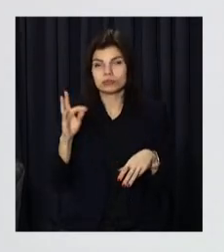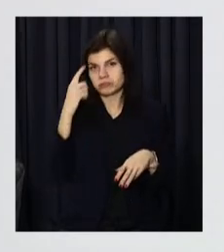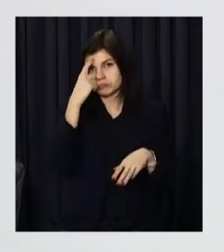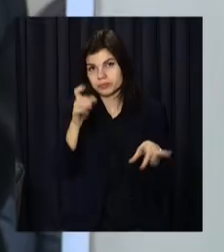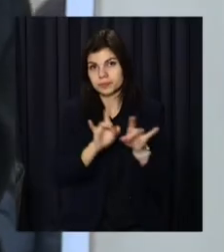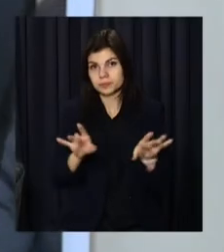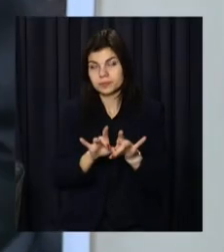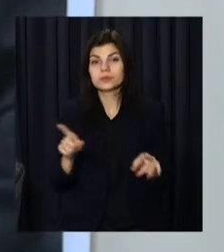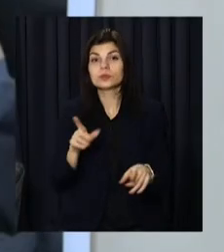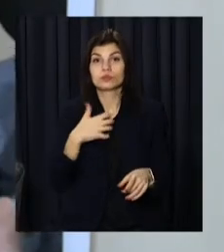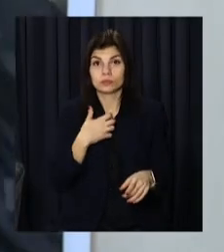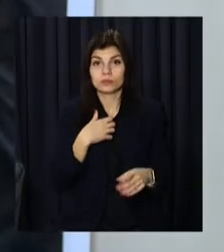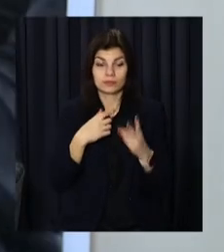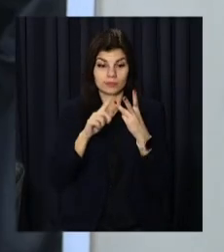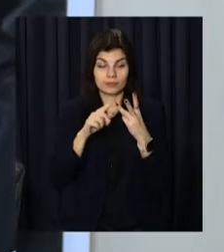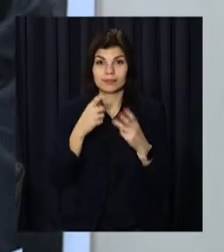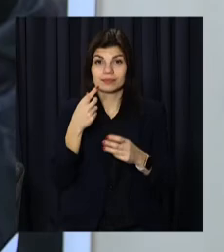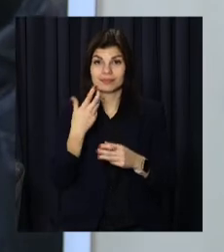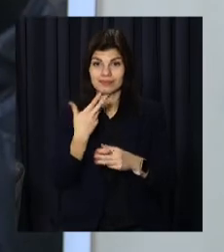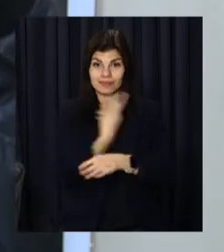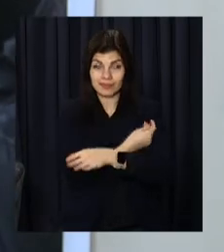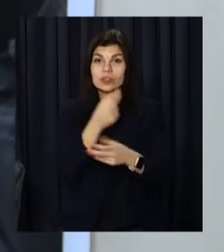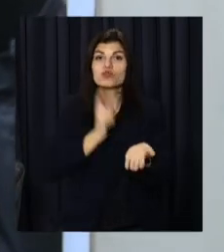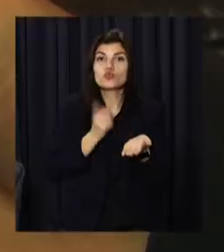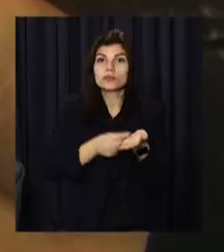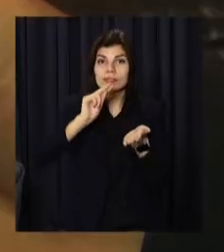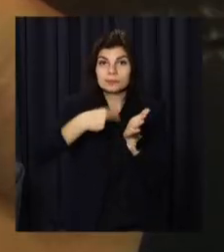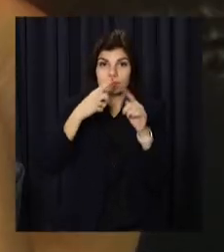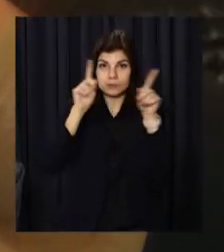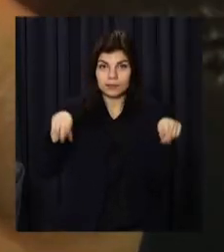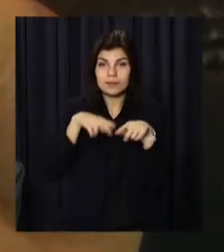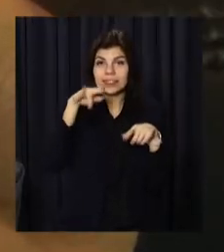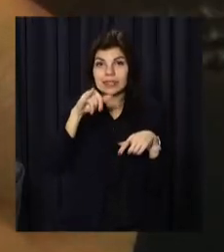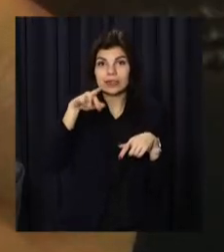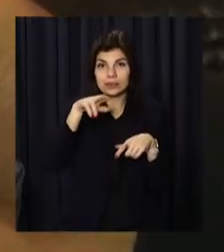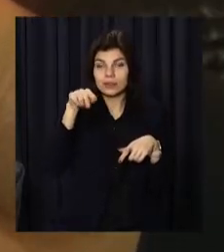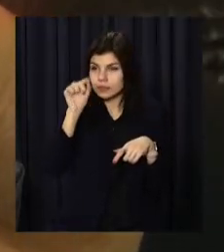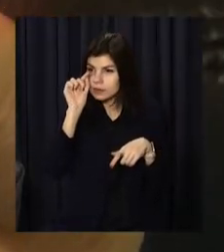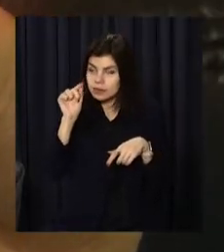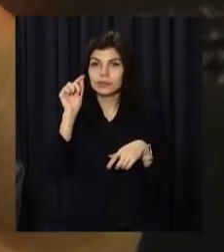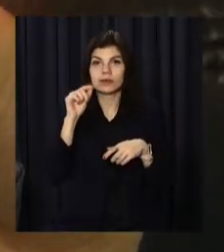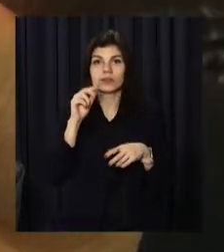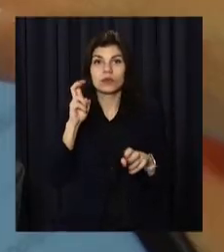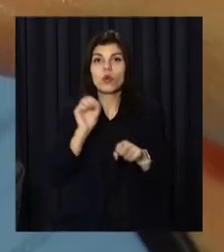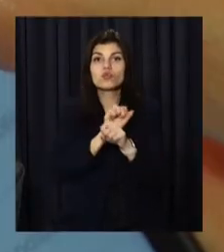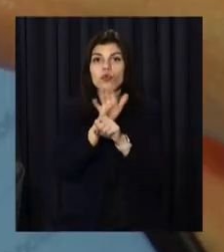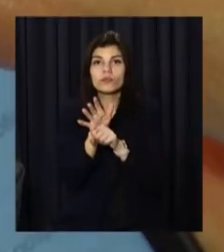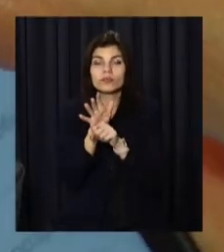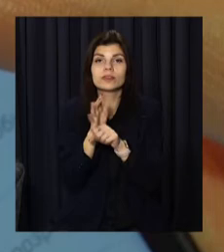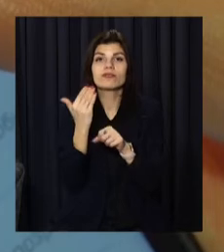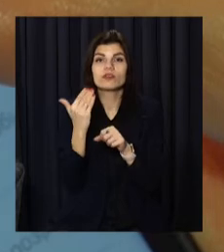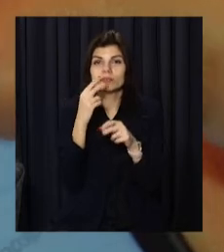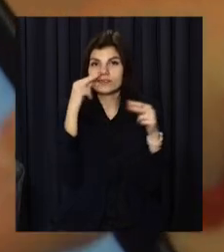Щоб отримати бустерний документ, треба відкрити застосунок дія, обрати розділ послуги, натиснути пункт «Ковід-сертифікати»,